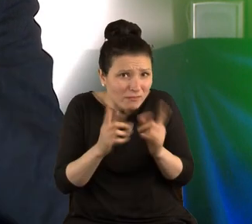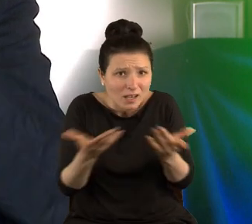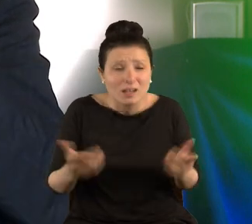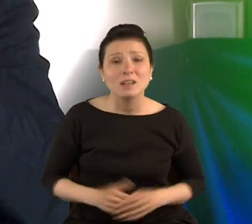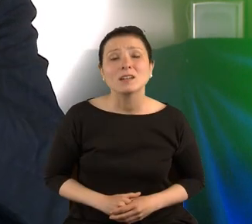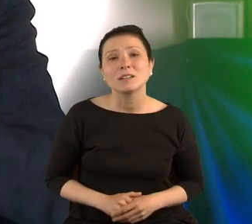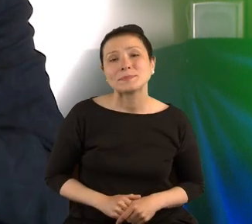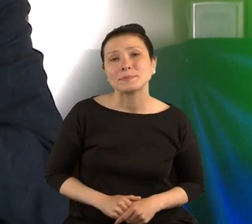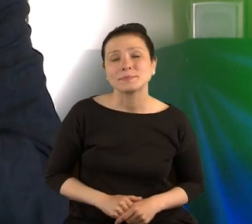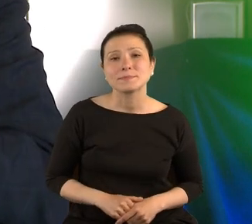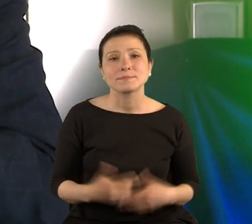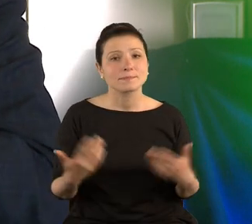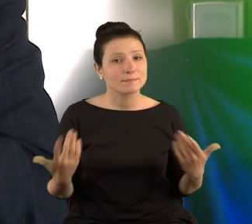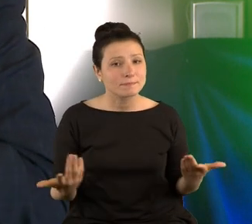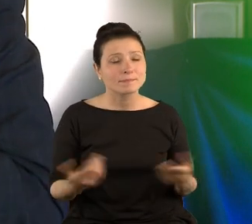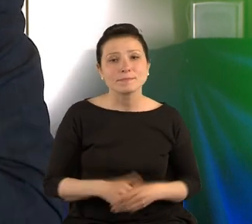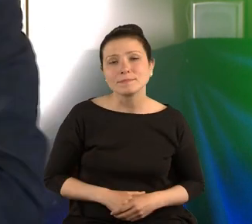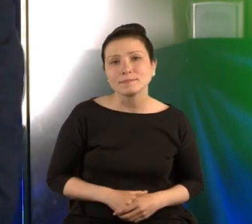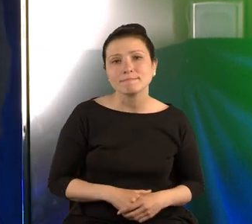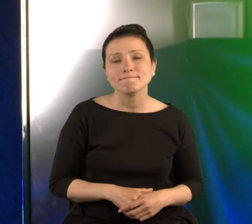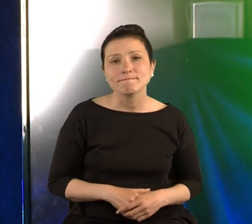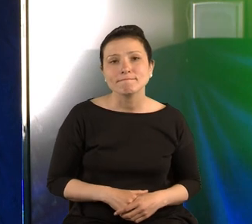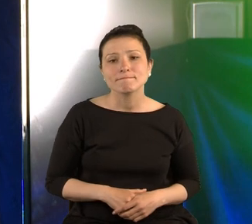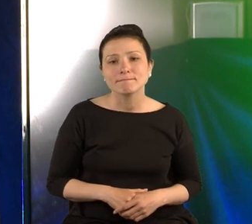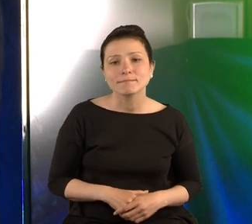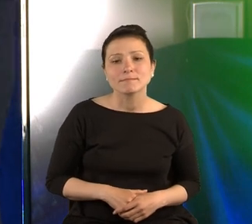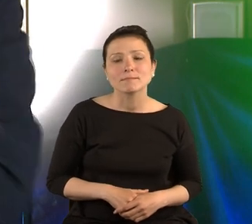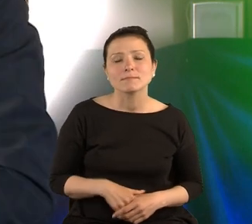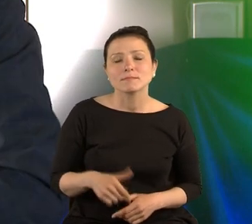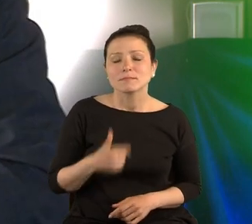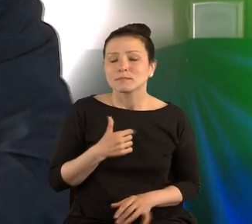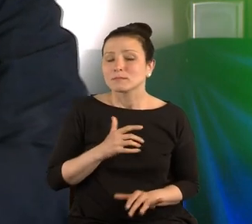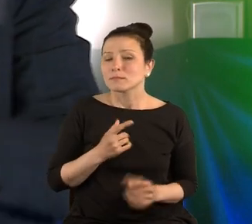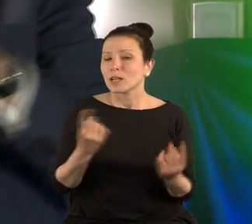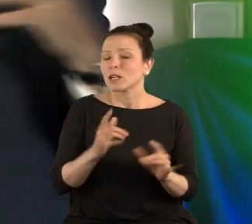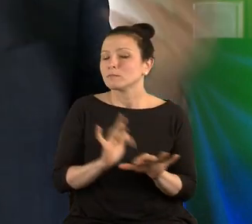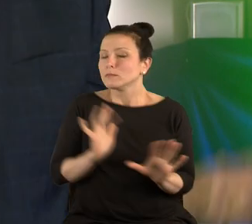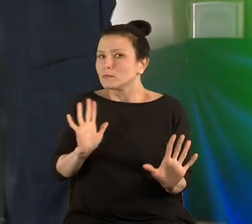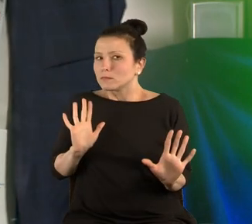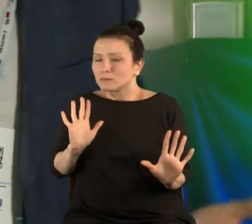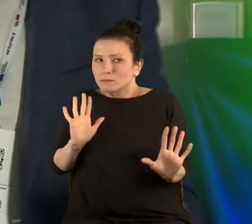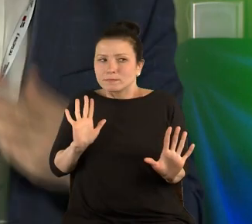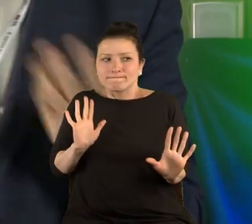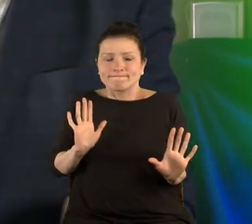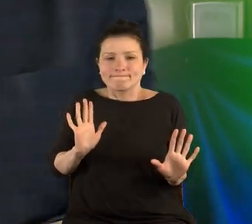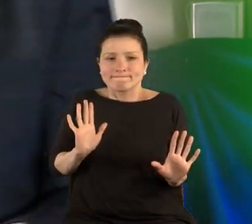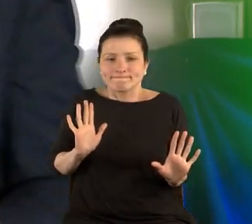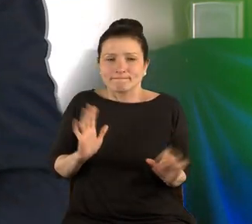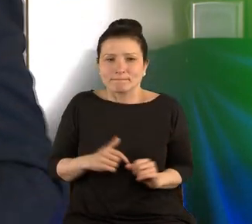ja niestety mam dość daleko posuniętą alergię na reklamy i się tym nie szczycę, bo to jest